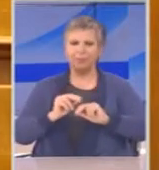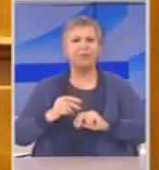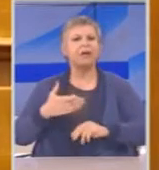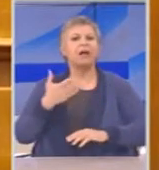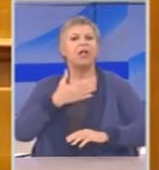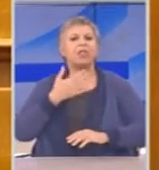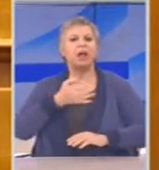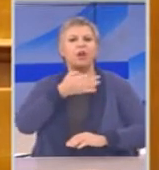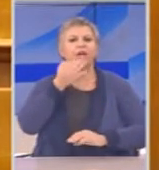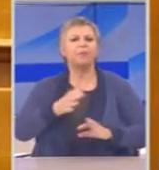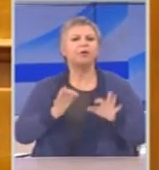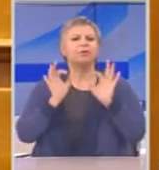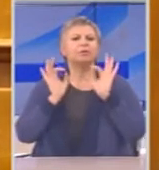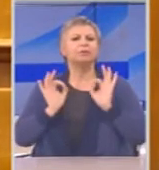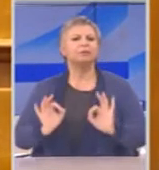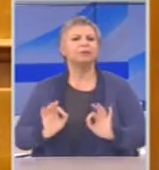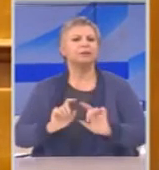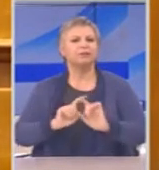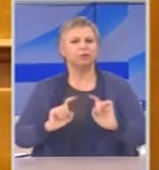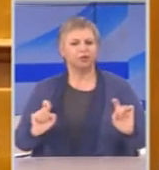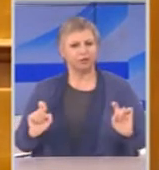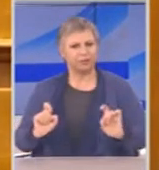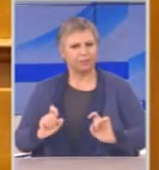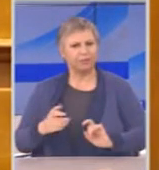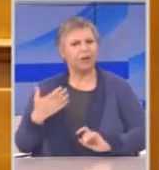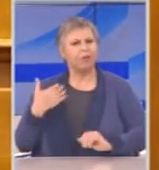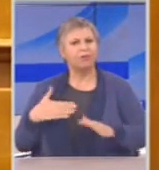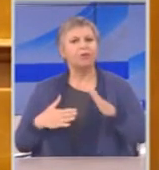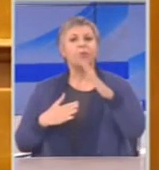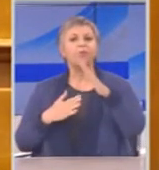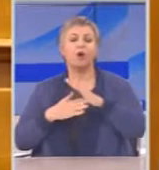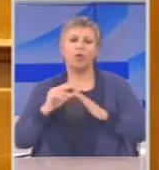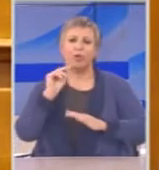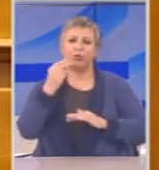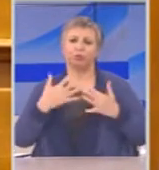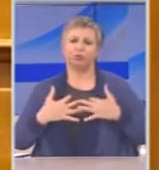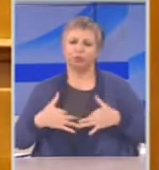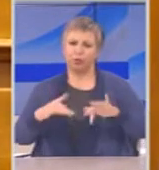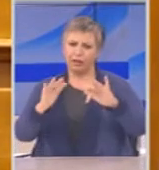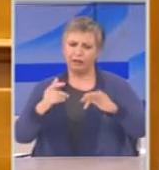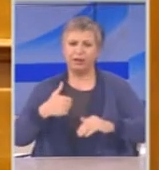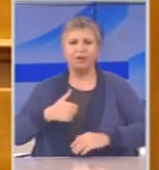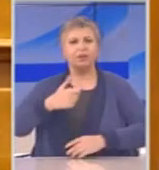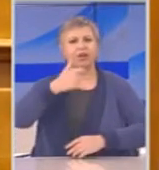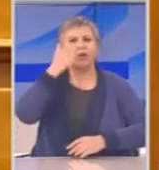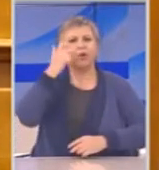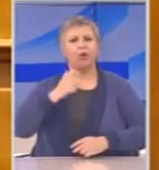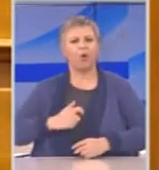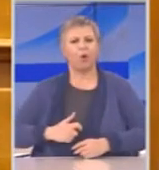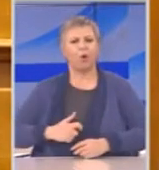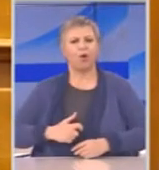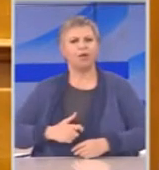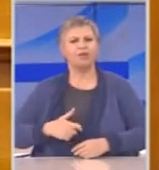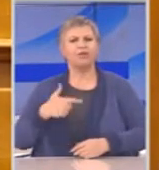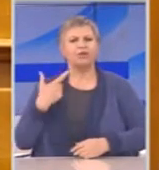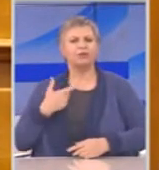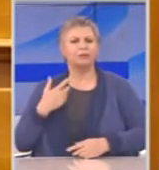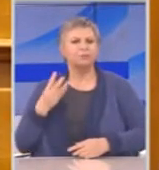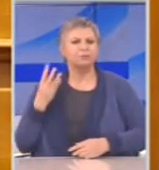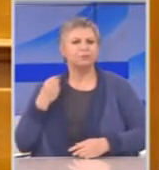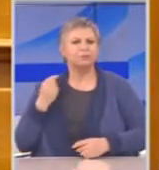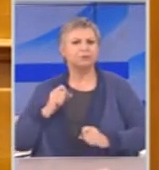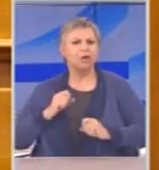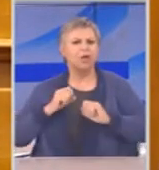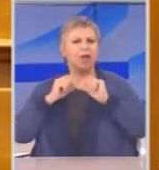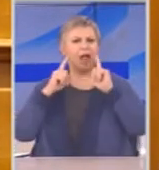Αναφέρομαι σε αυτό που και ο πρόεδρος της Φουλής, αλλά και εγώ ο ίδιος, με ιδιαίτερη έκπληξη άκουσα και αφορούσε την